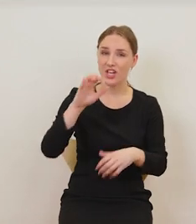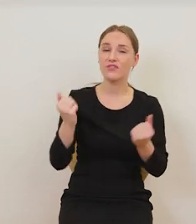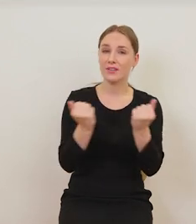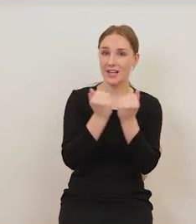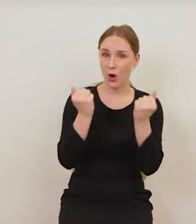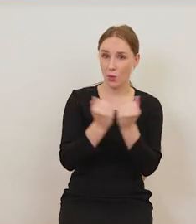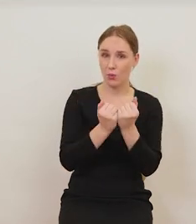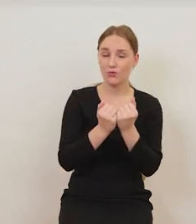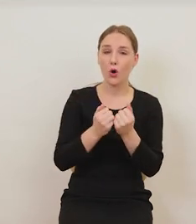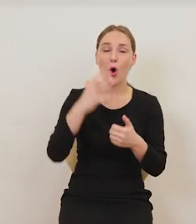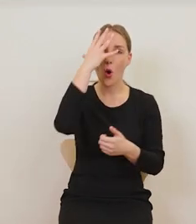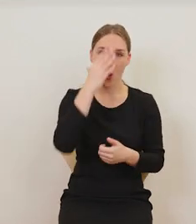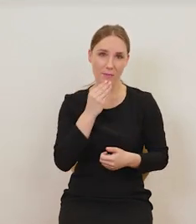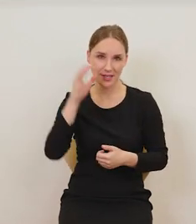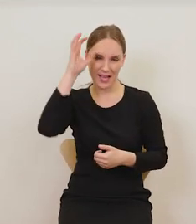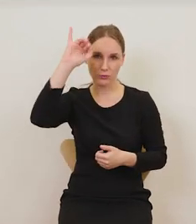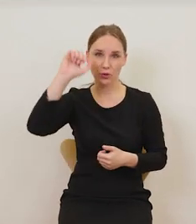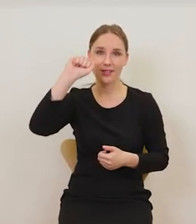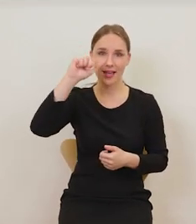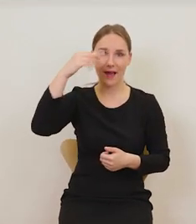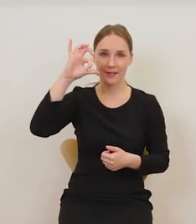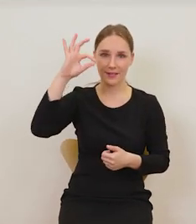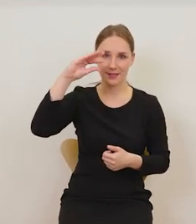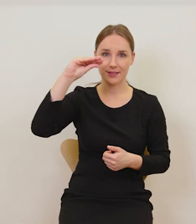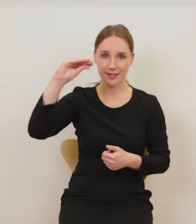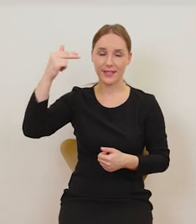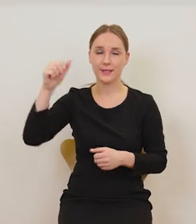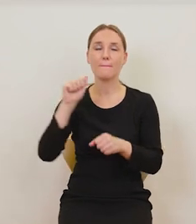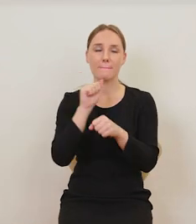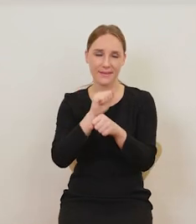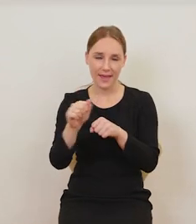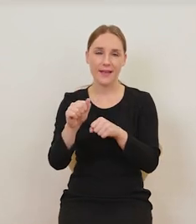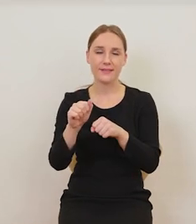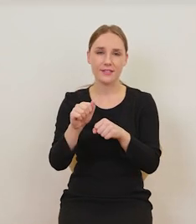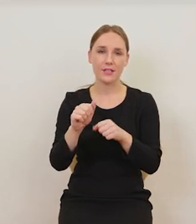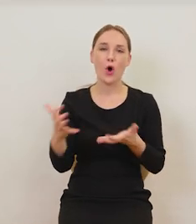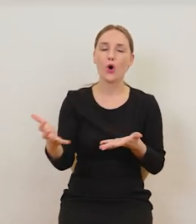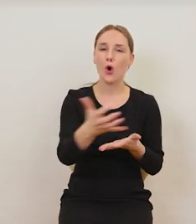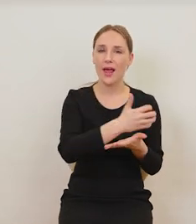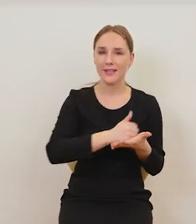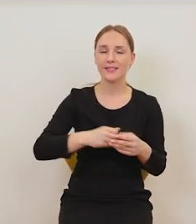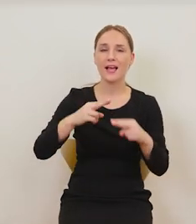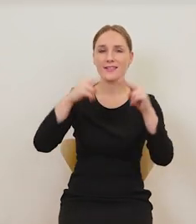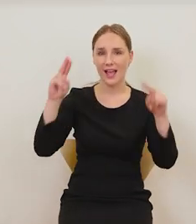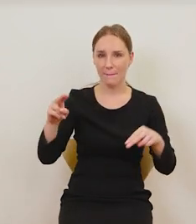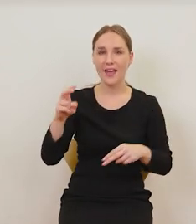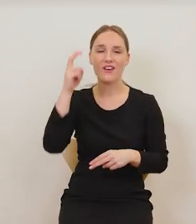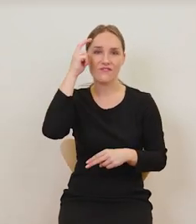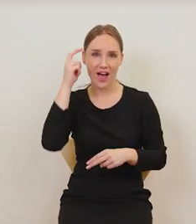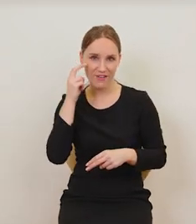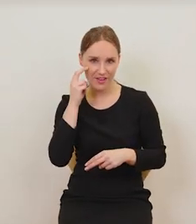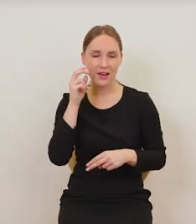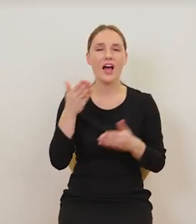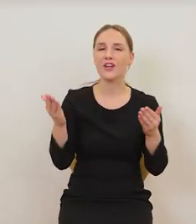obrazów Jana Stina. Jest w kolekcji Zamku Wawelskiego w tak zwanym gabinecie holenderskim.